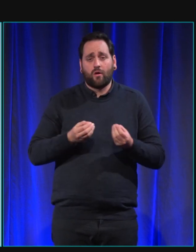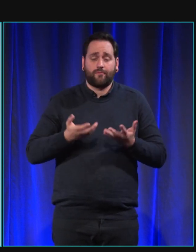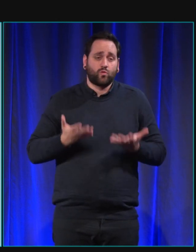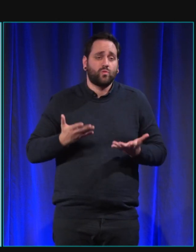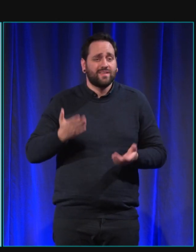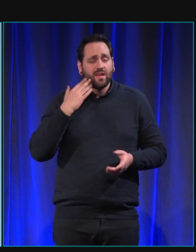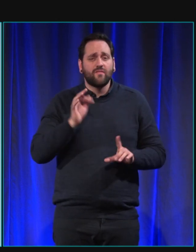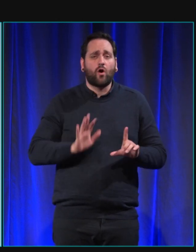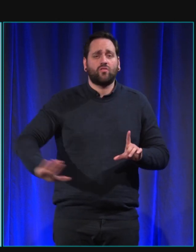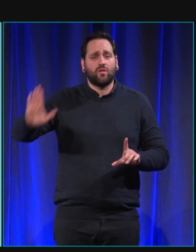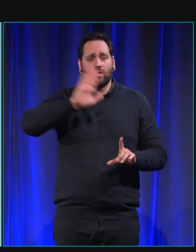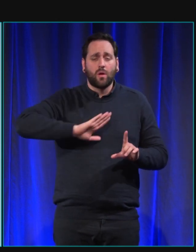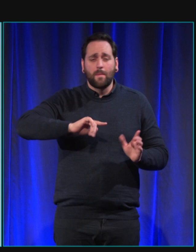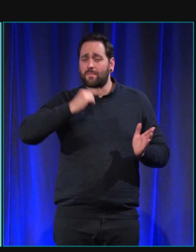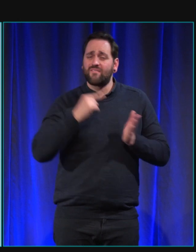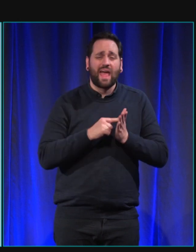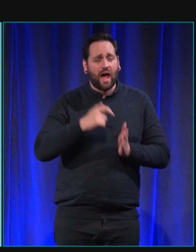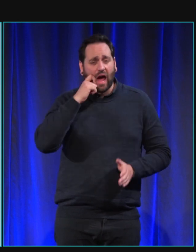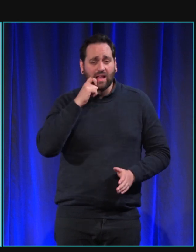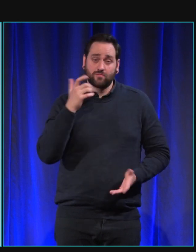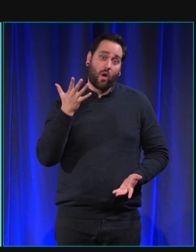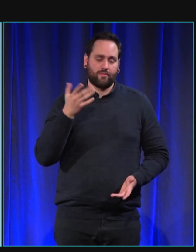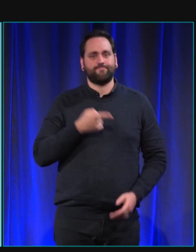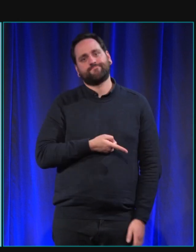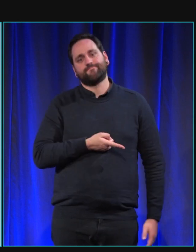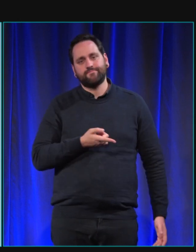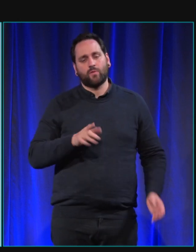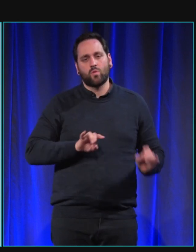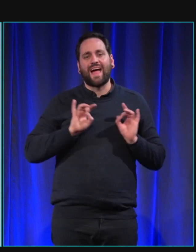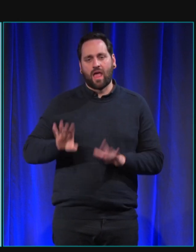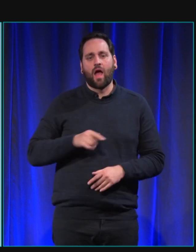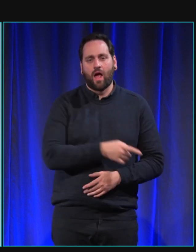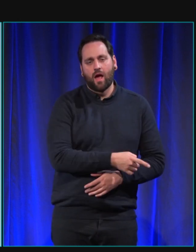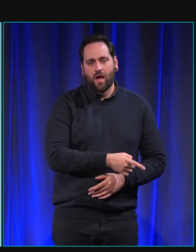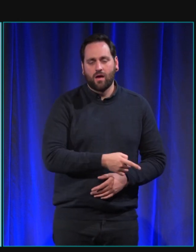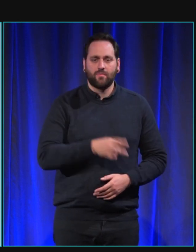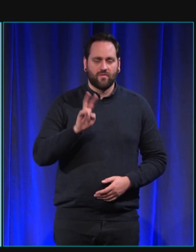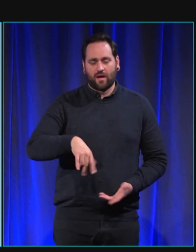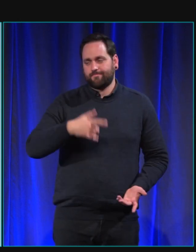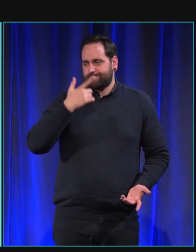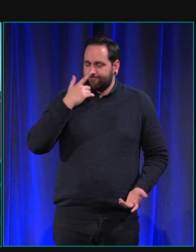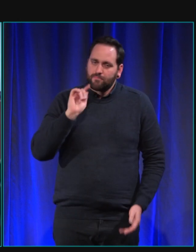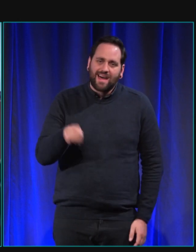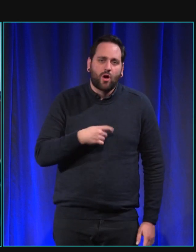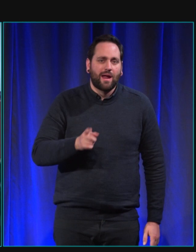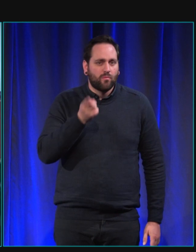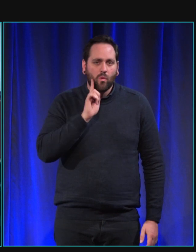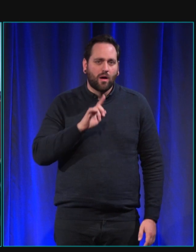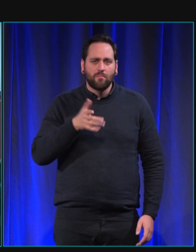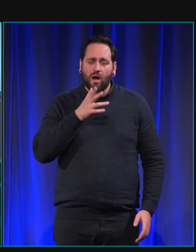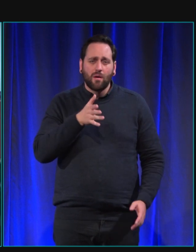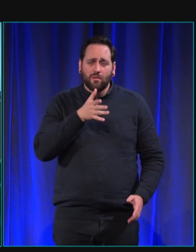des français mais je trouve ça pas vraiment normal parce que c'est vraiment pas un chien de compagnie